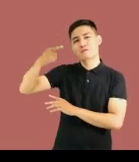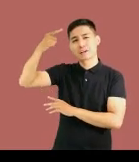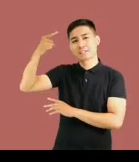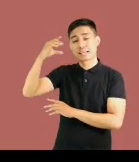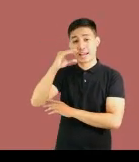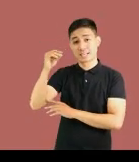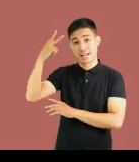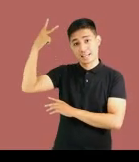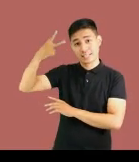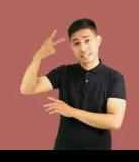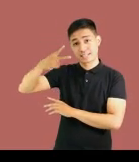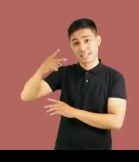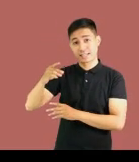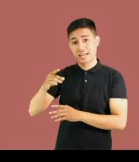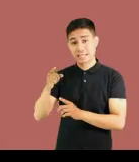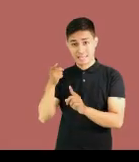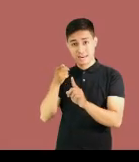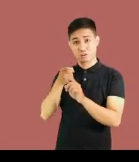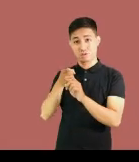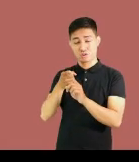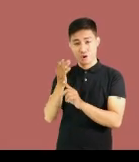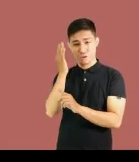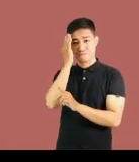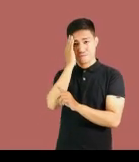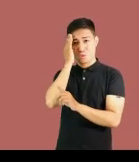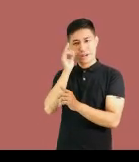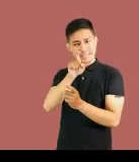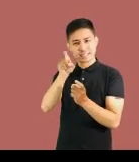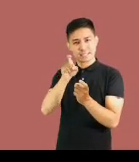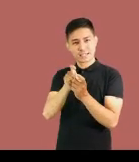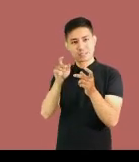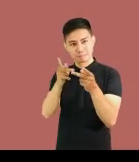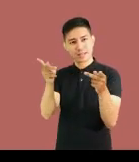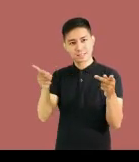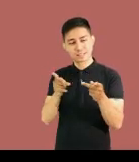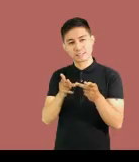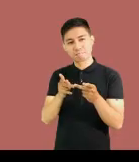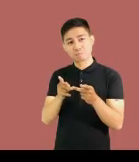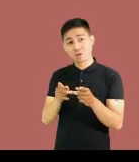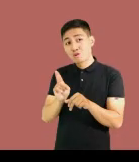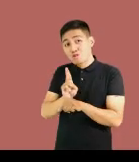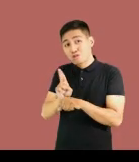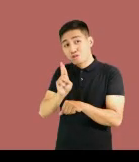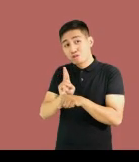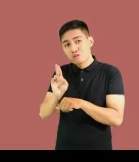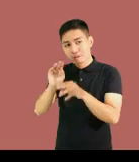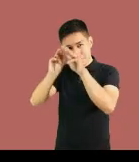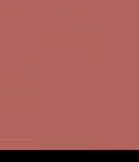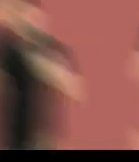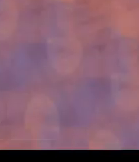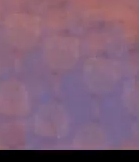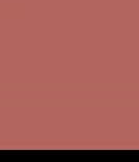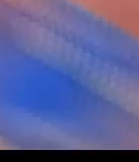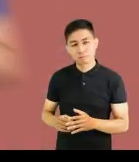ng pangunahin at pangalawang direksyon upang matukoy ang eksaktong lokasyon gamit ang isang mapa.